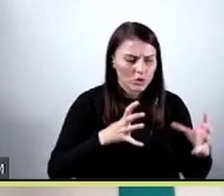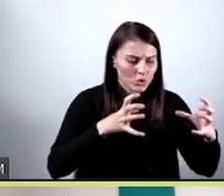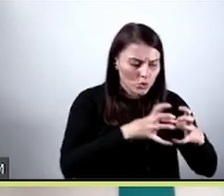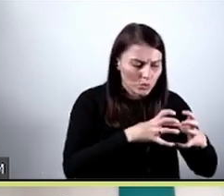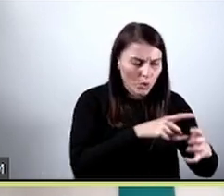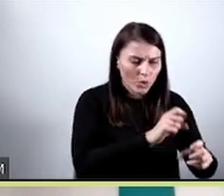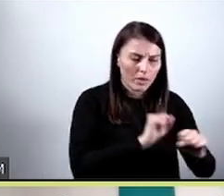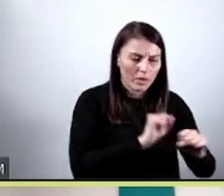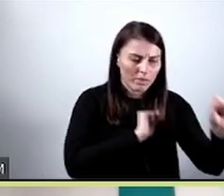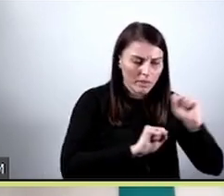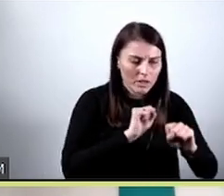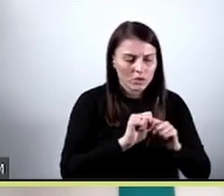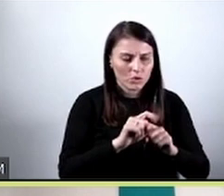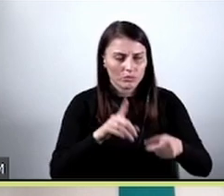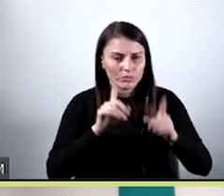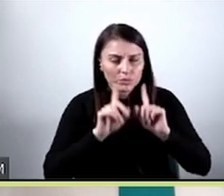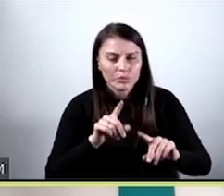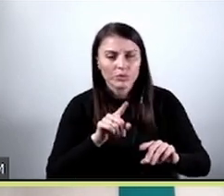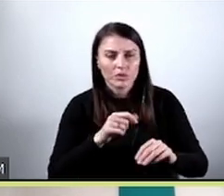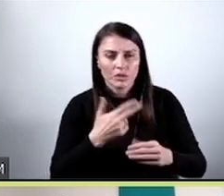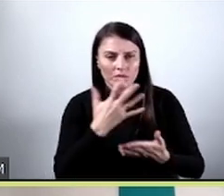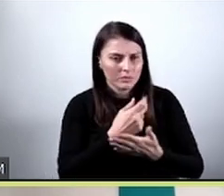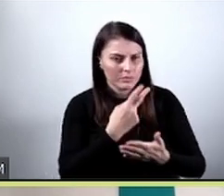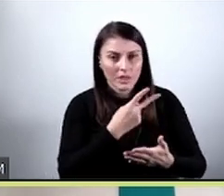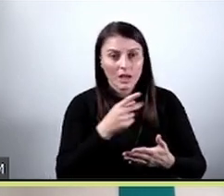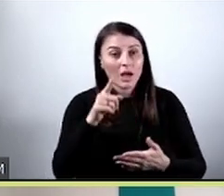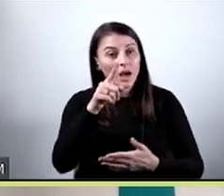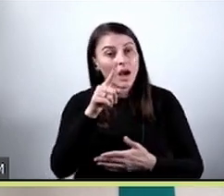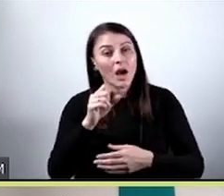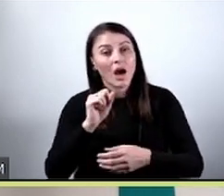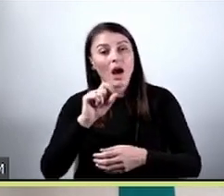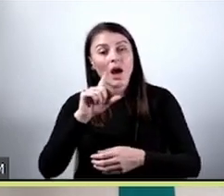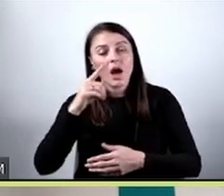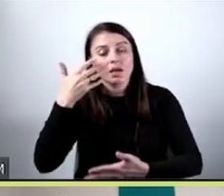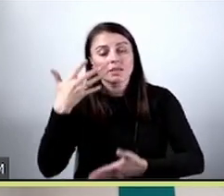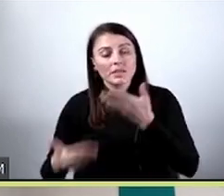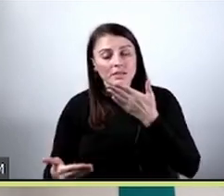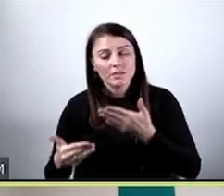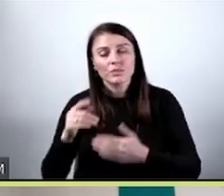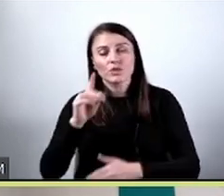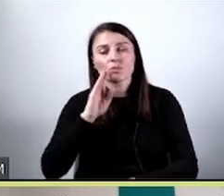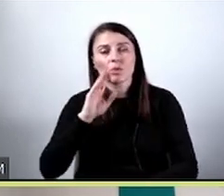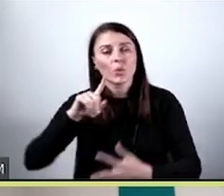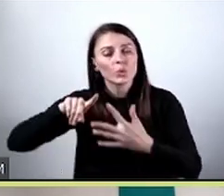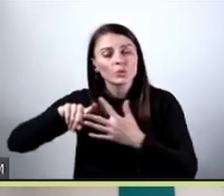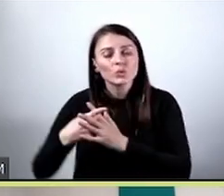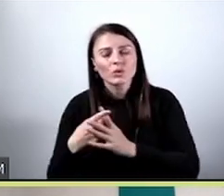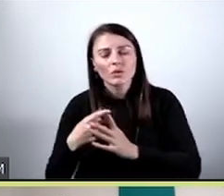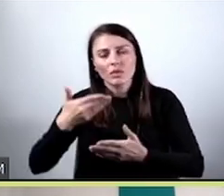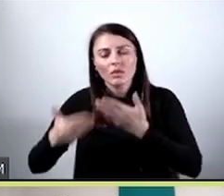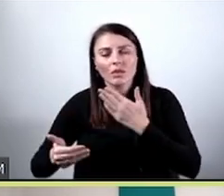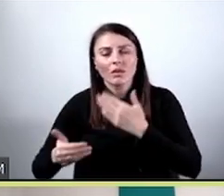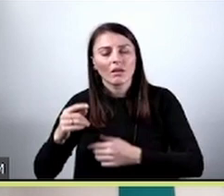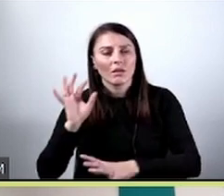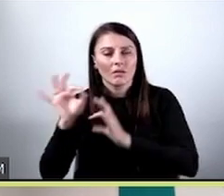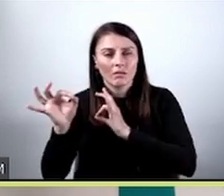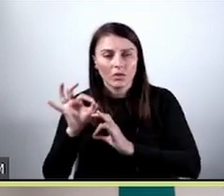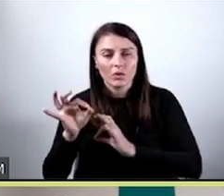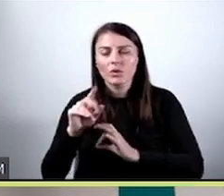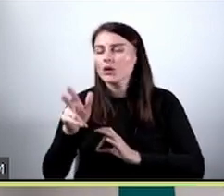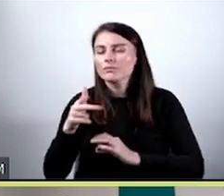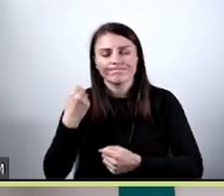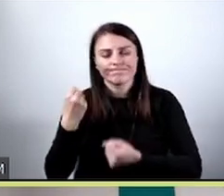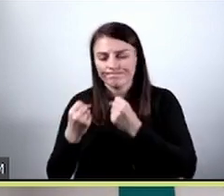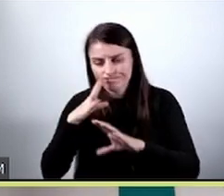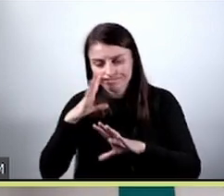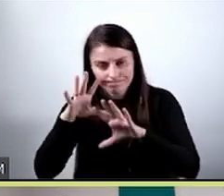testowym, to w przypadku przeciku danych nie będzie to tak proste. Przy czym przecik danych to jest taka sytuacja, gdy